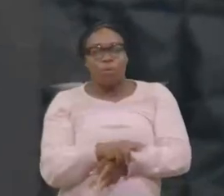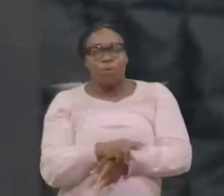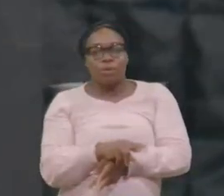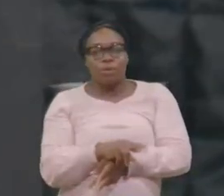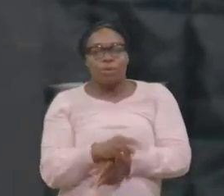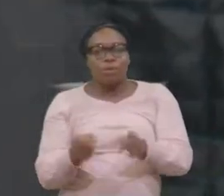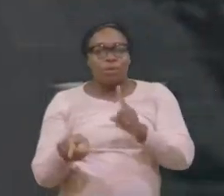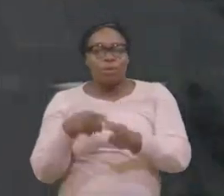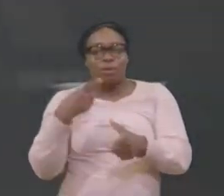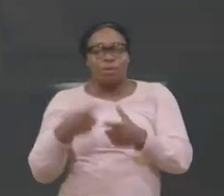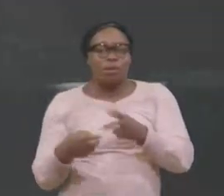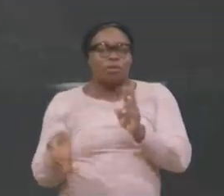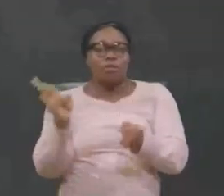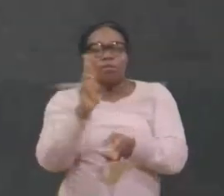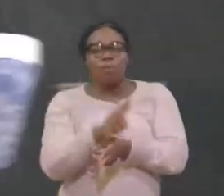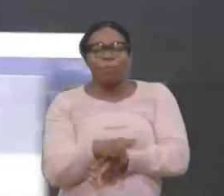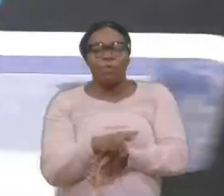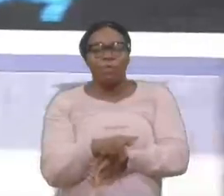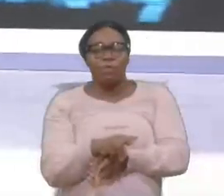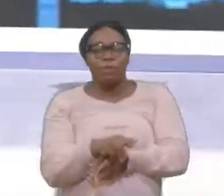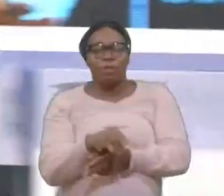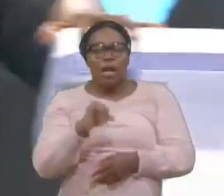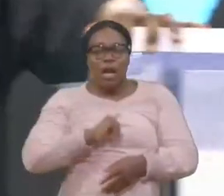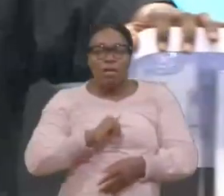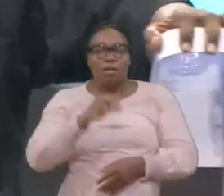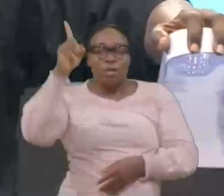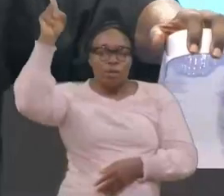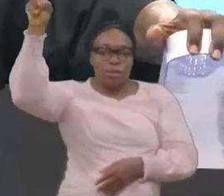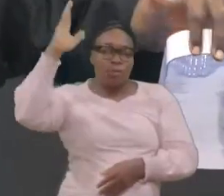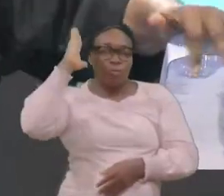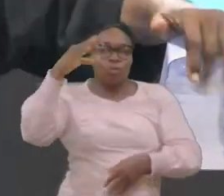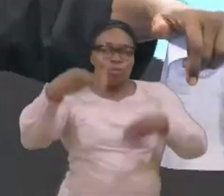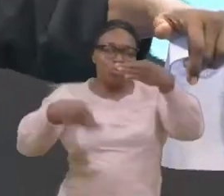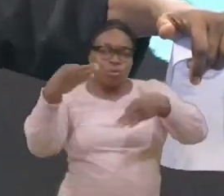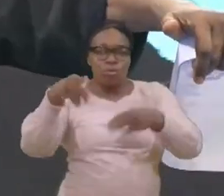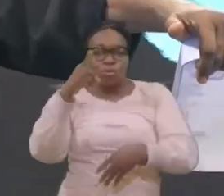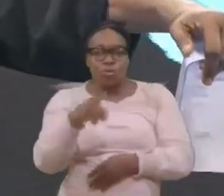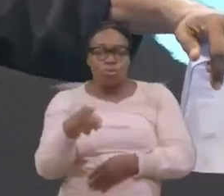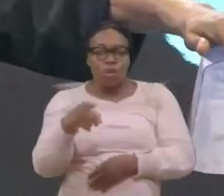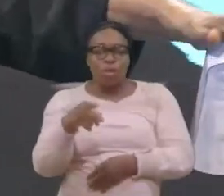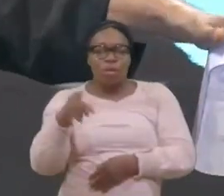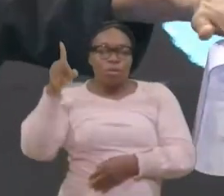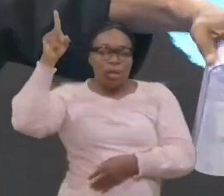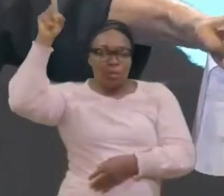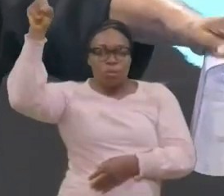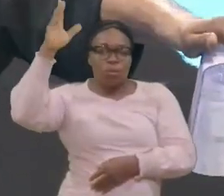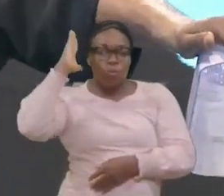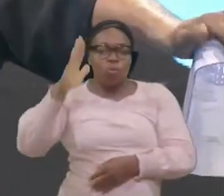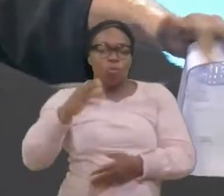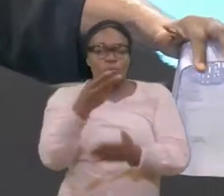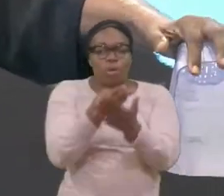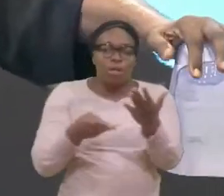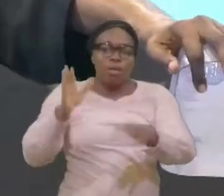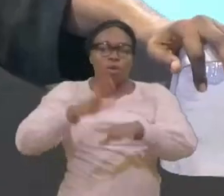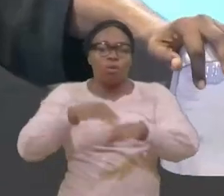Et de revenir, Oui, Ça est Dieu, Et de je vous jugerai, Je vous jugerai, Et je vais vous